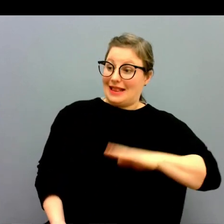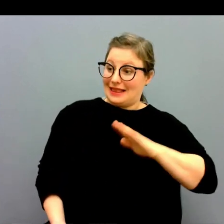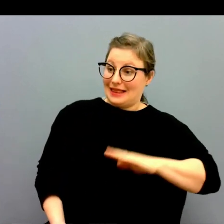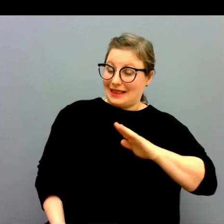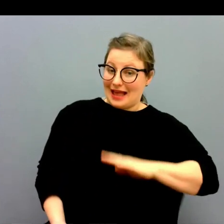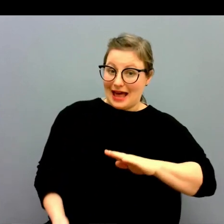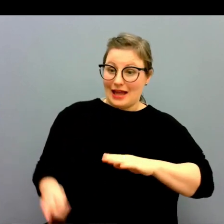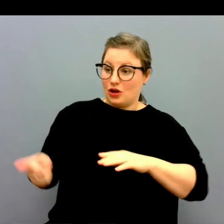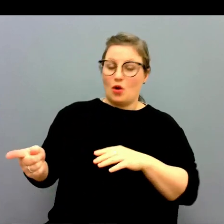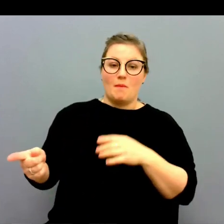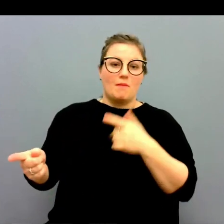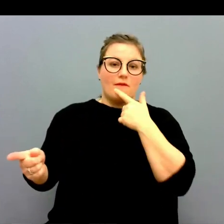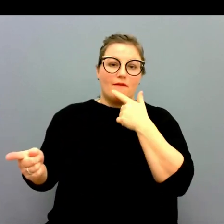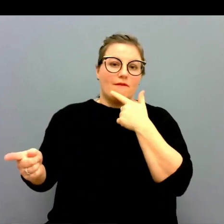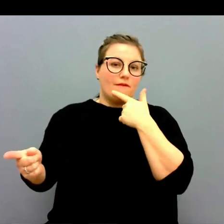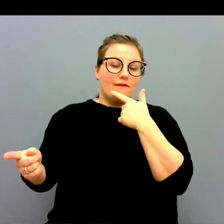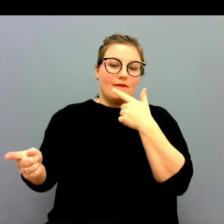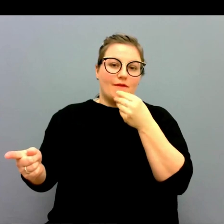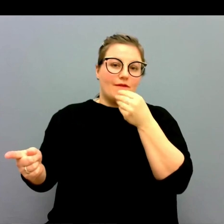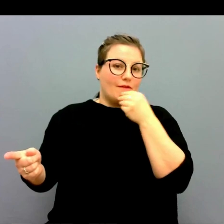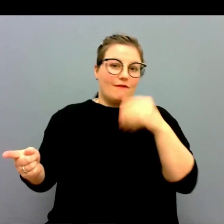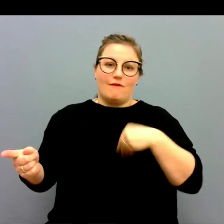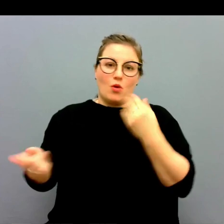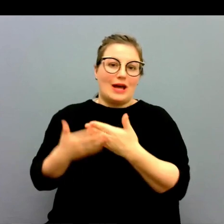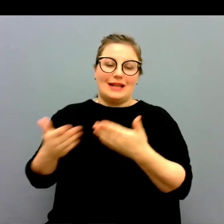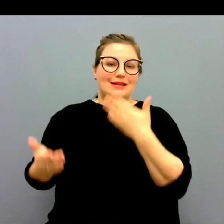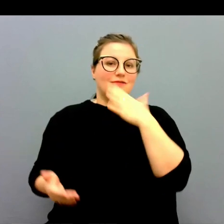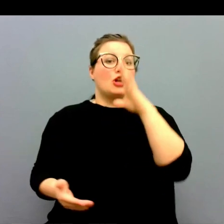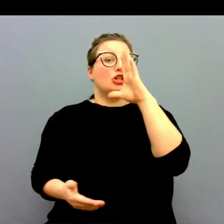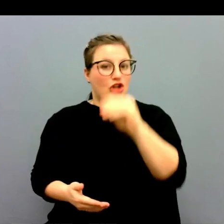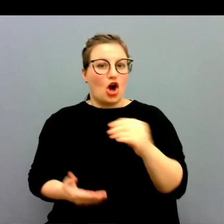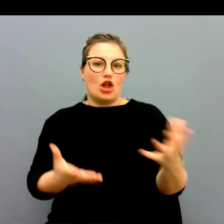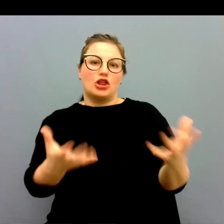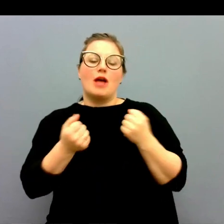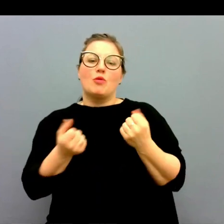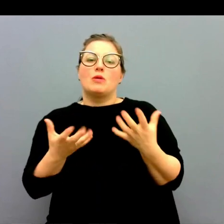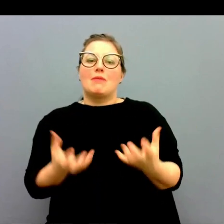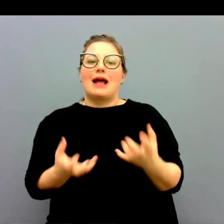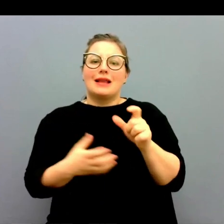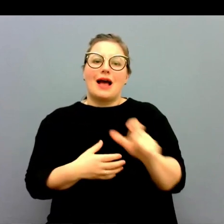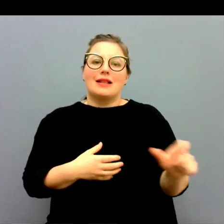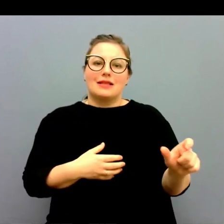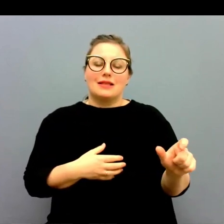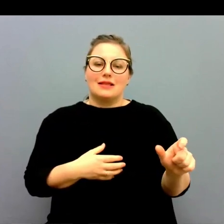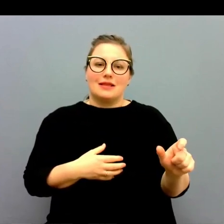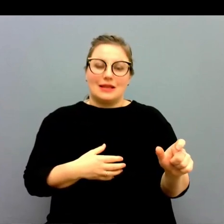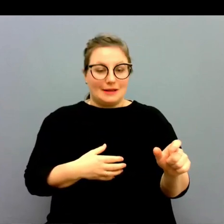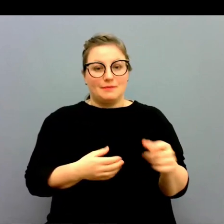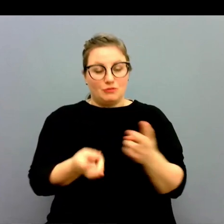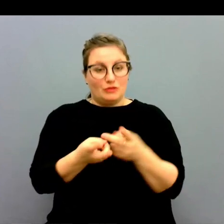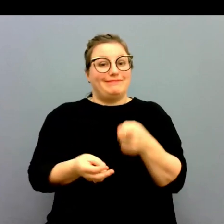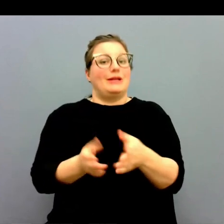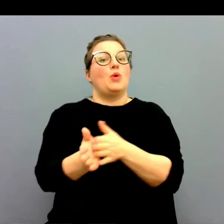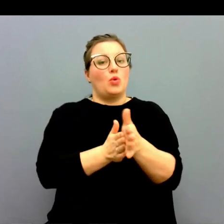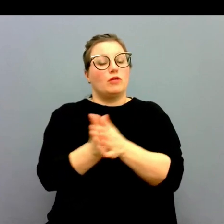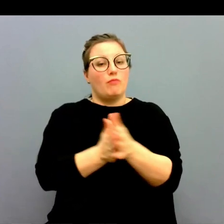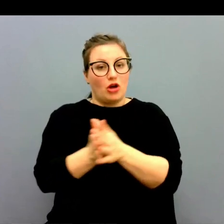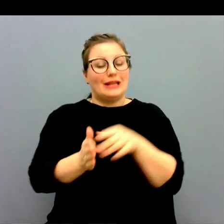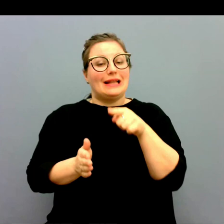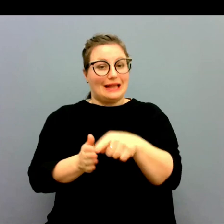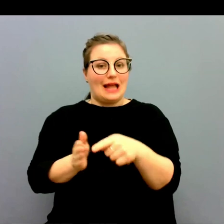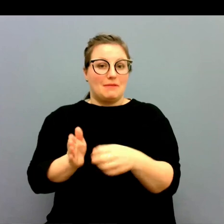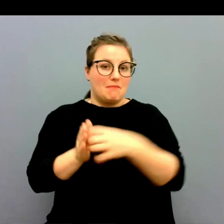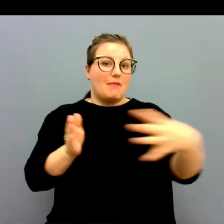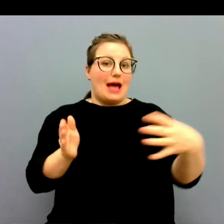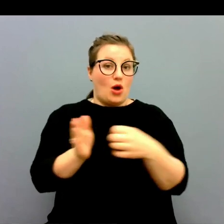vågar man inte säga ja till en praktik för student. Så där har vi en utmaning faktiskt som kom